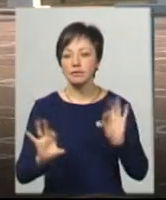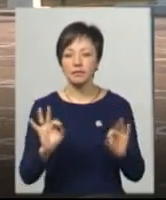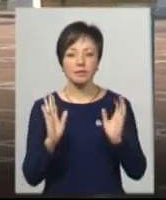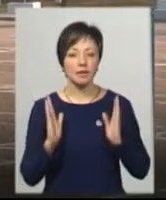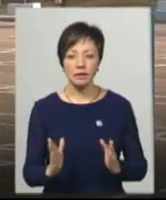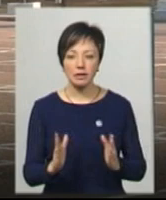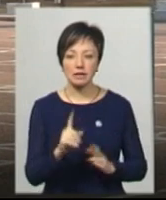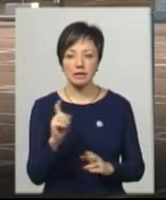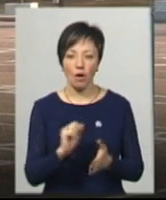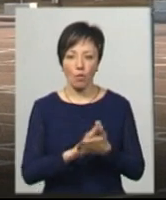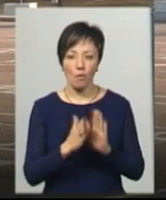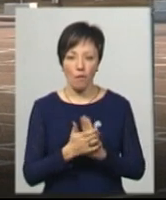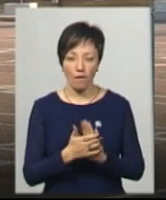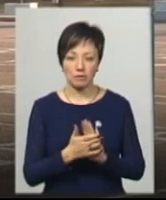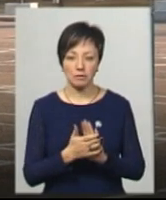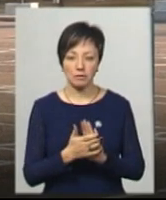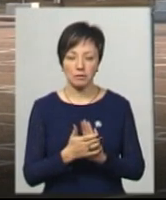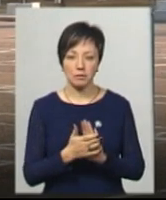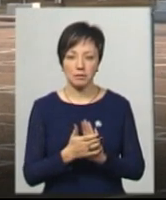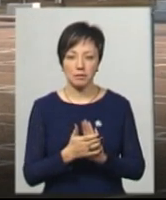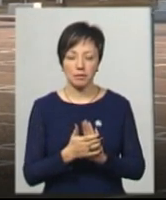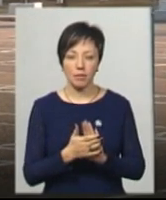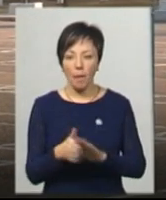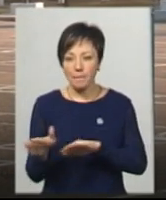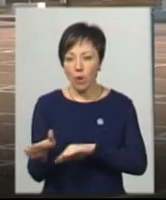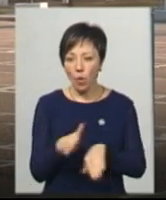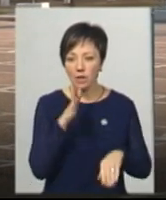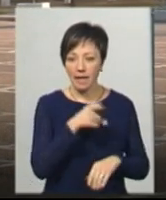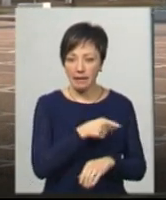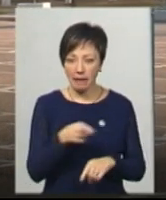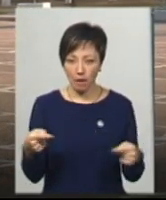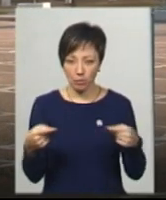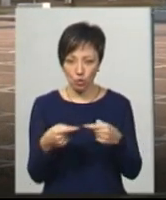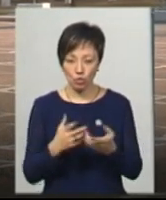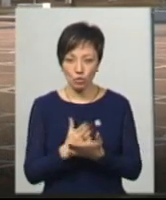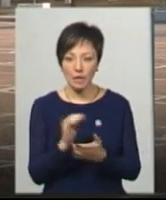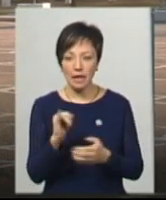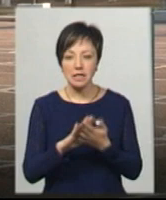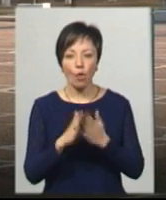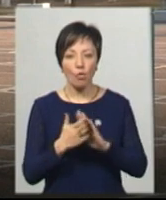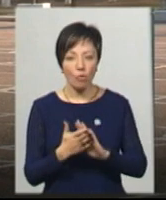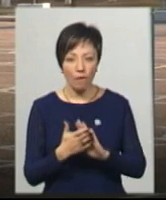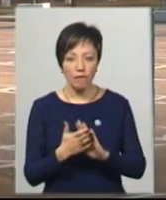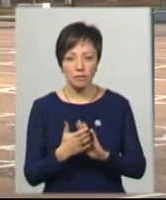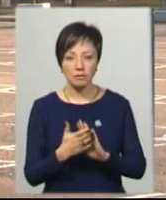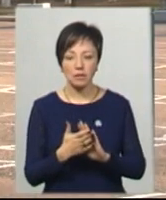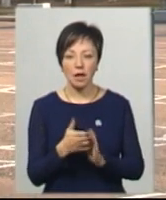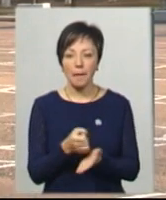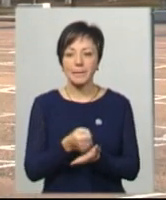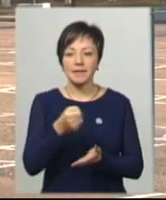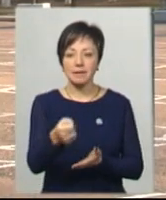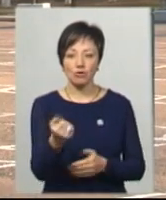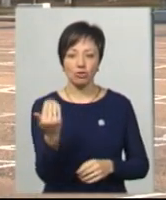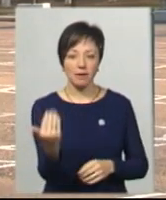за умов проходження певного терміну служби і за умов призначення